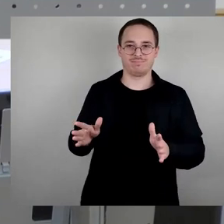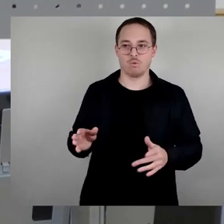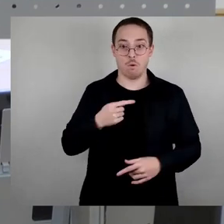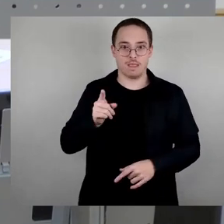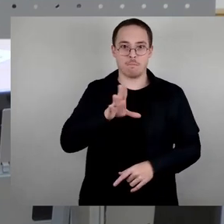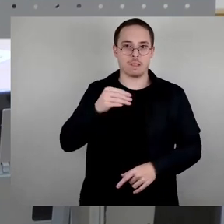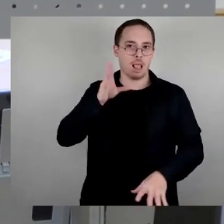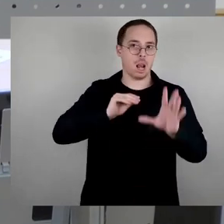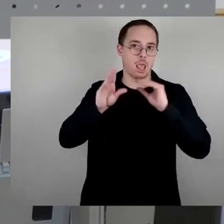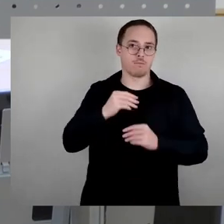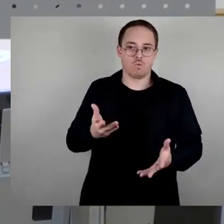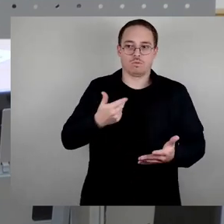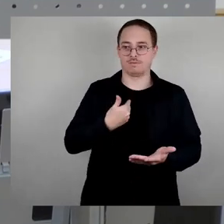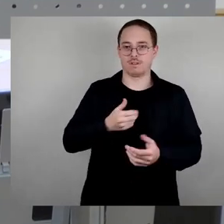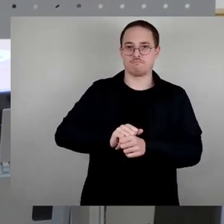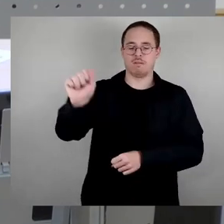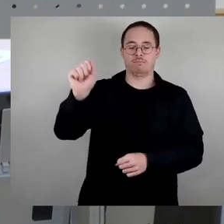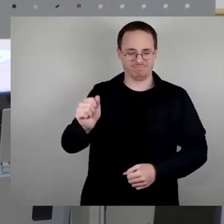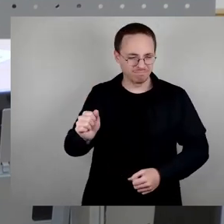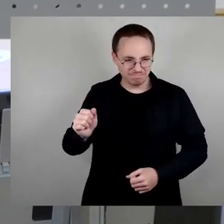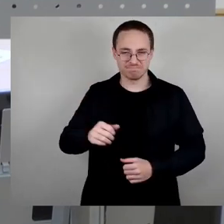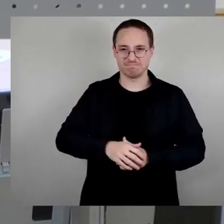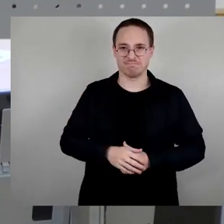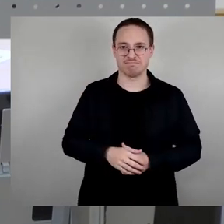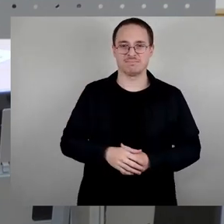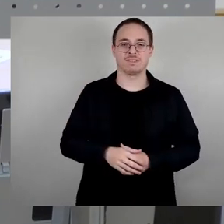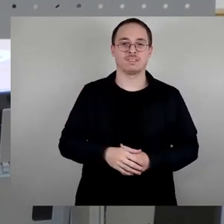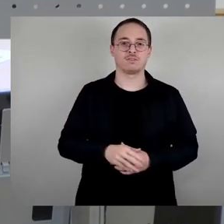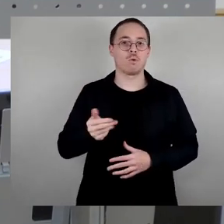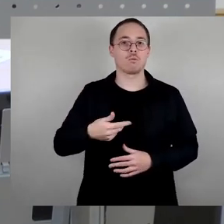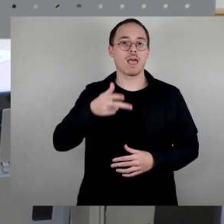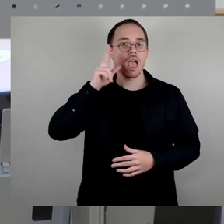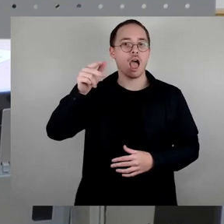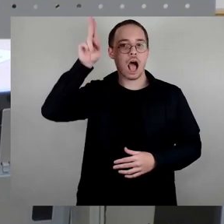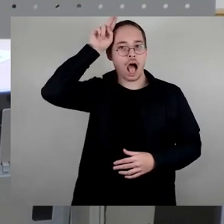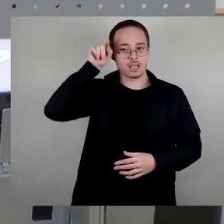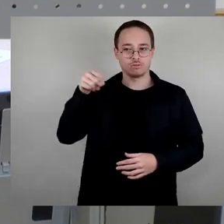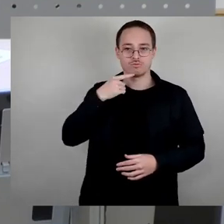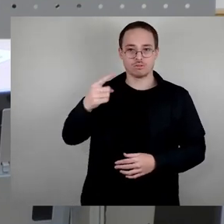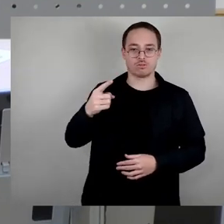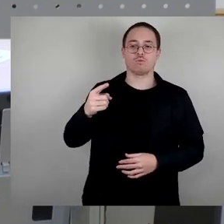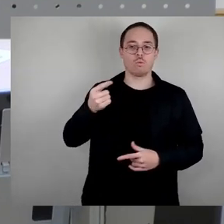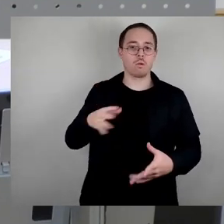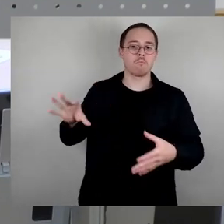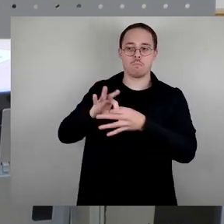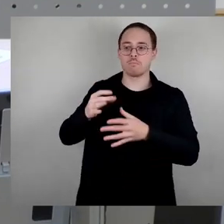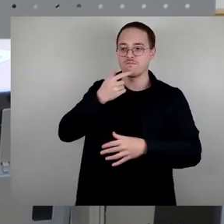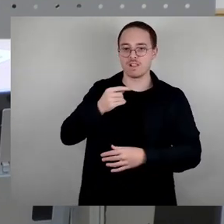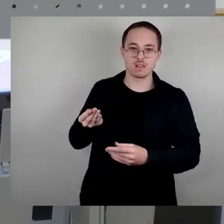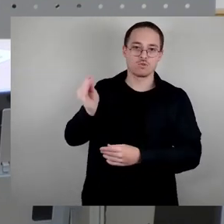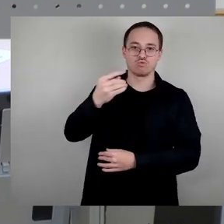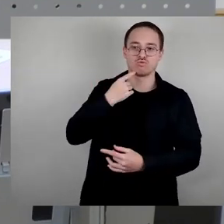Und Herr Hase, wenn Sie hier im Prinzip dann sich dem anschließen und hier martialische Sprüche machen, unabhängig aller politischen